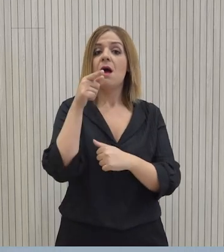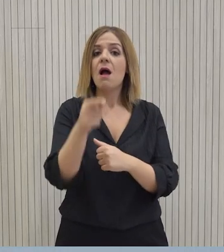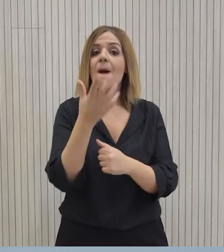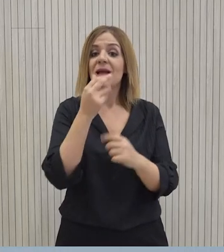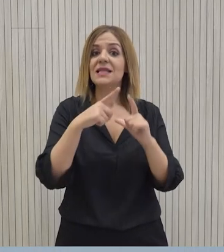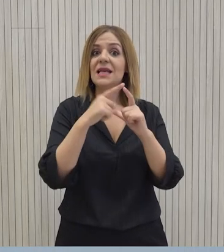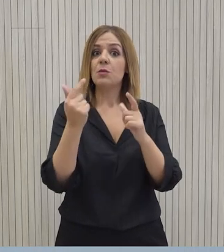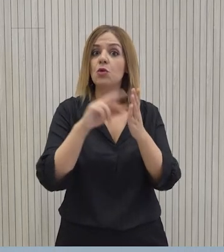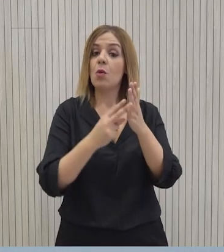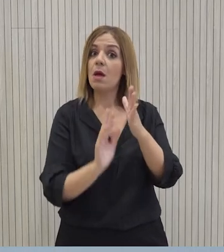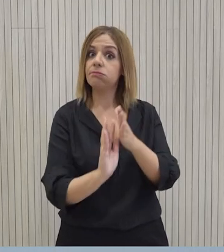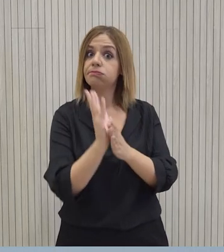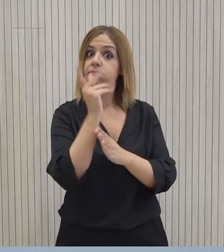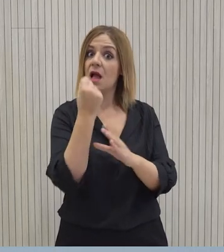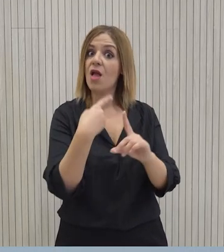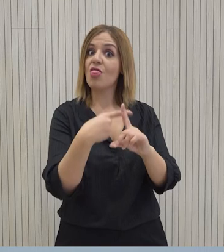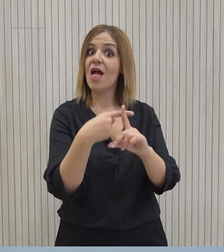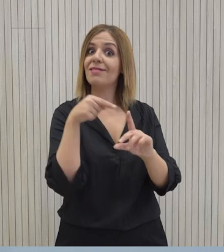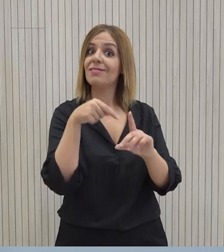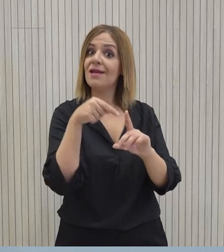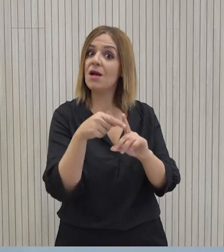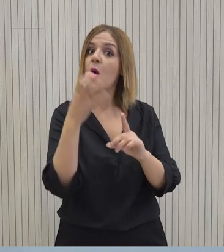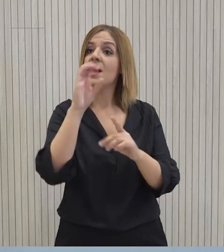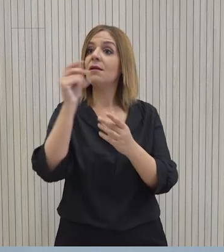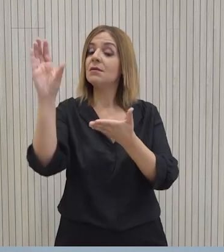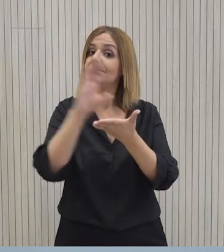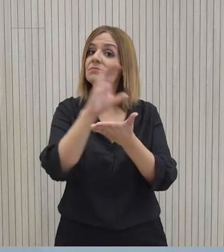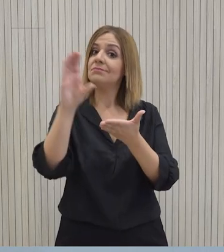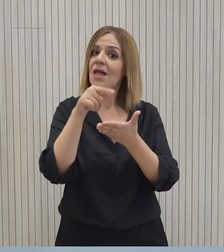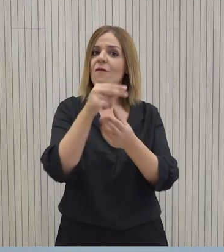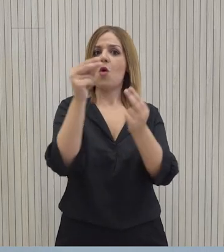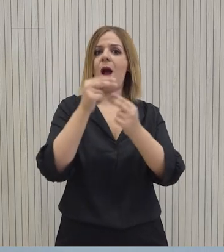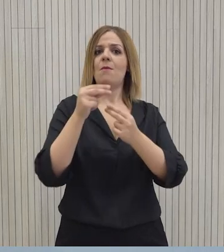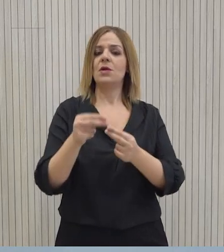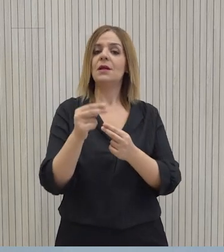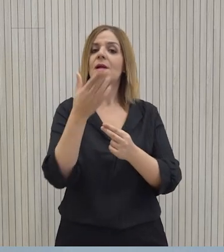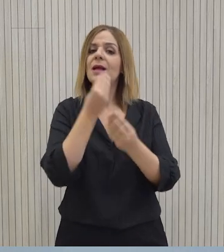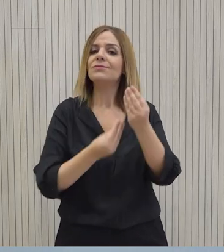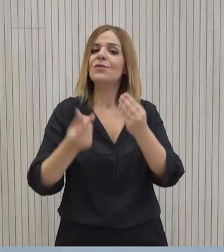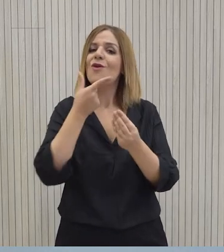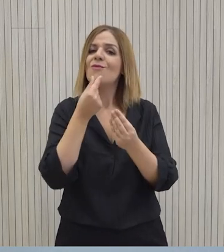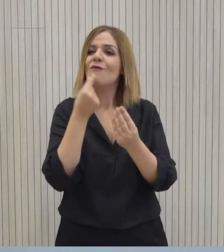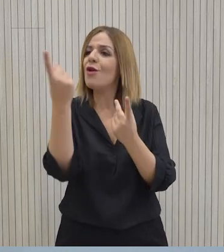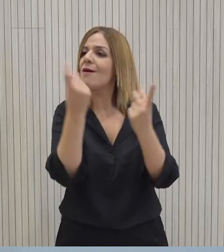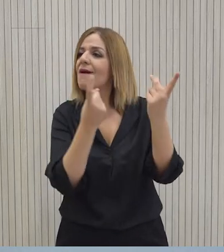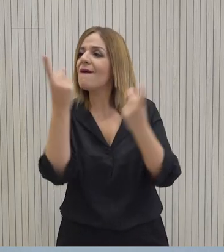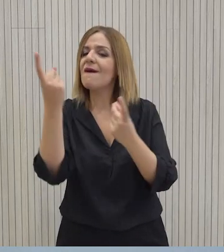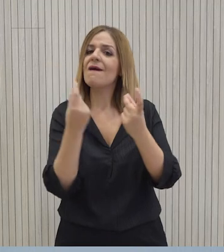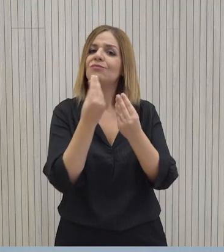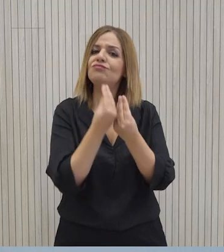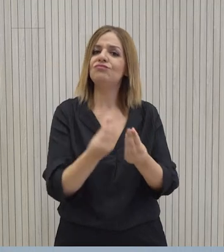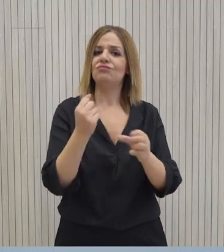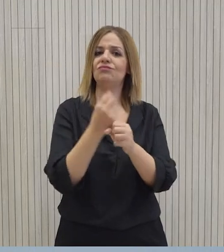επιδόσεις της κυπριακής οικονομίας υποστηρίζονται από μεγάλες επενδύσεις αλλά και δημιουργούν ένα ευνοϊκό περιβάλλον για νέες